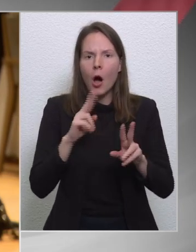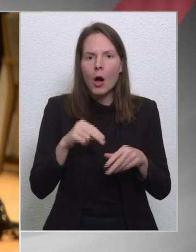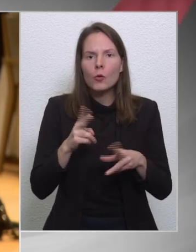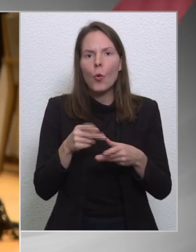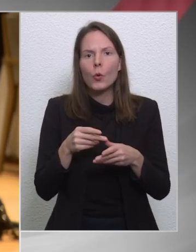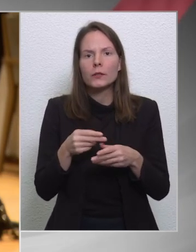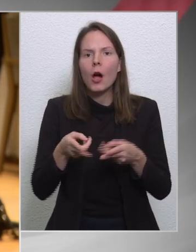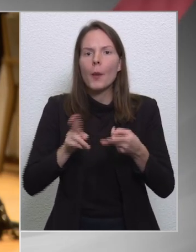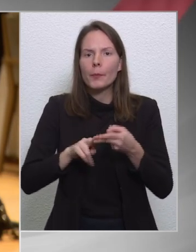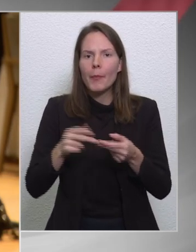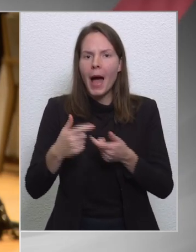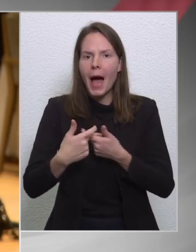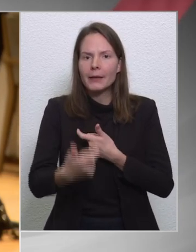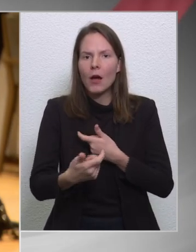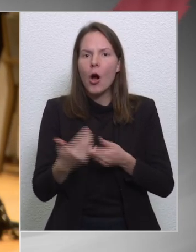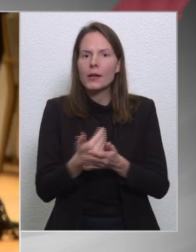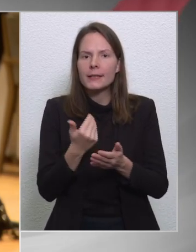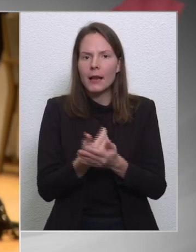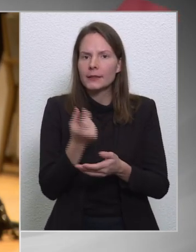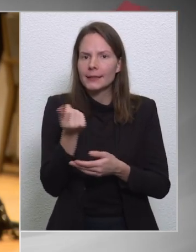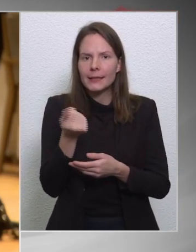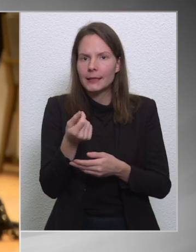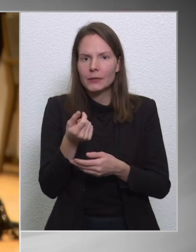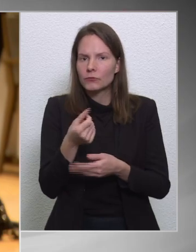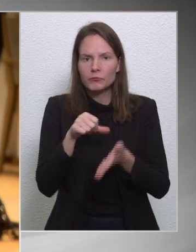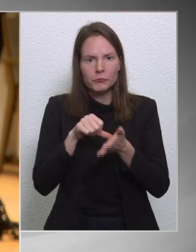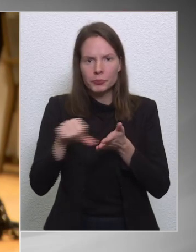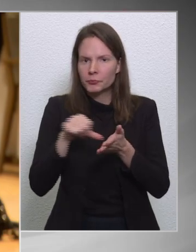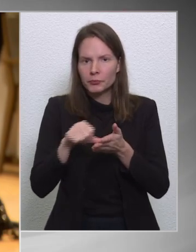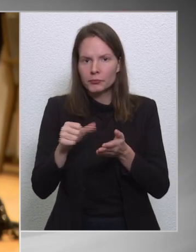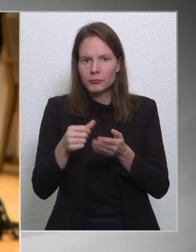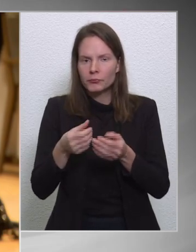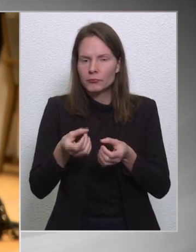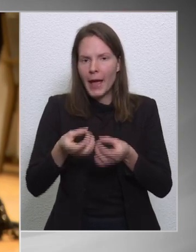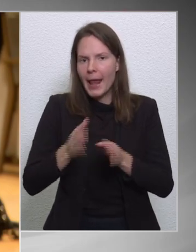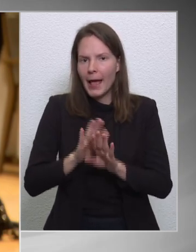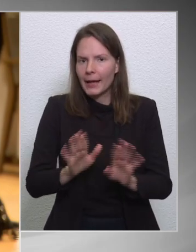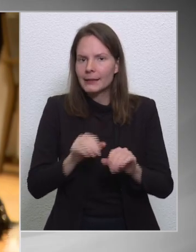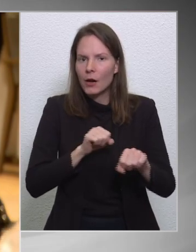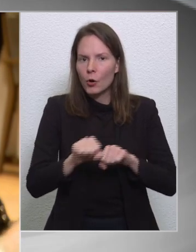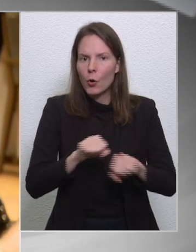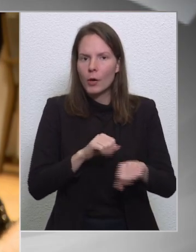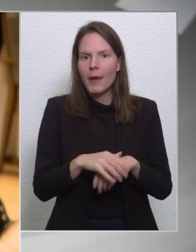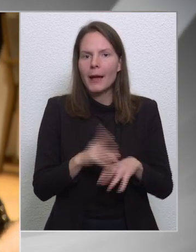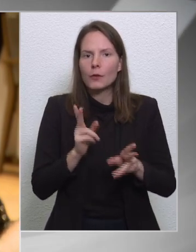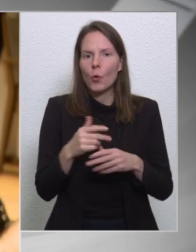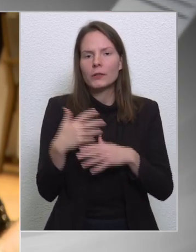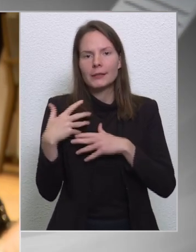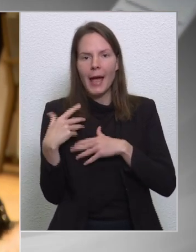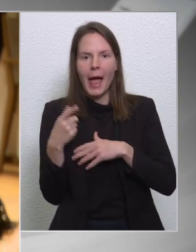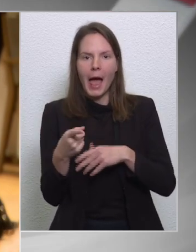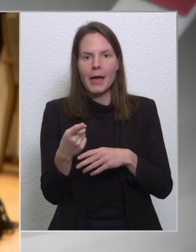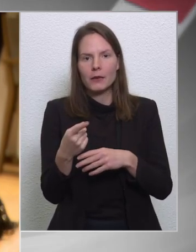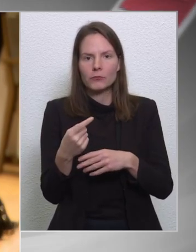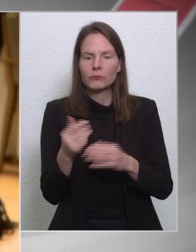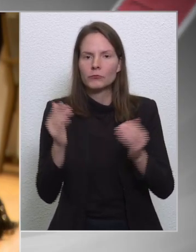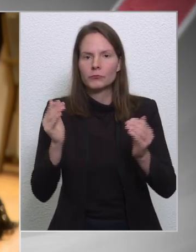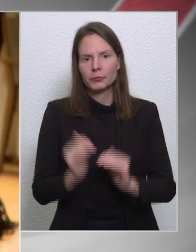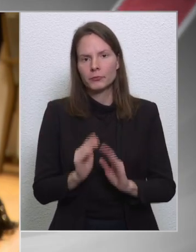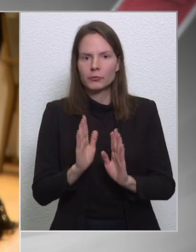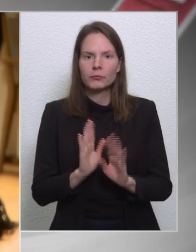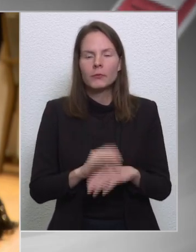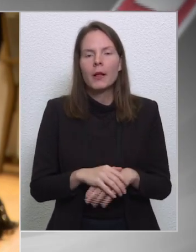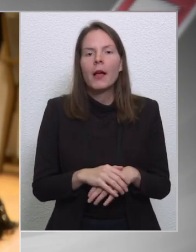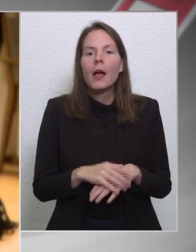pályahasználati díjat elengedje a kormány a csökkentés, tehát hogy a terheiket csökkentsék, és hogy miért